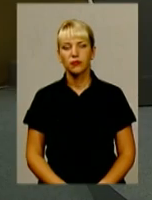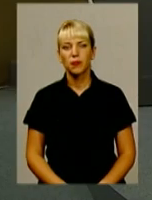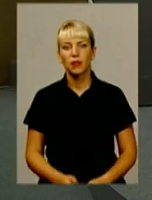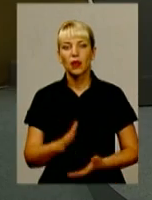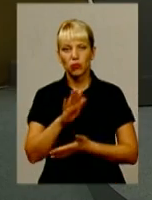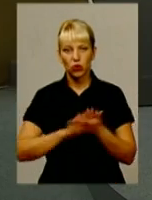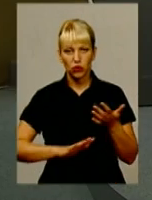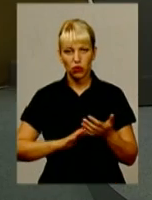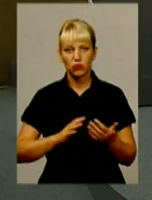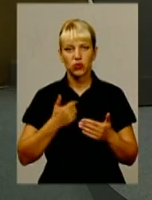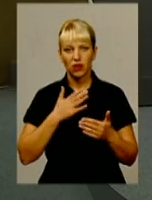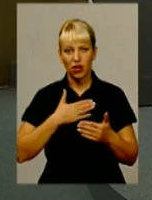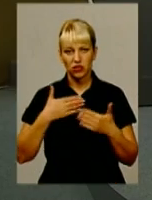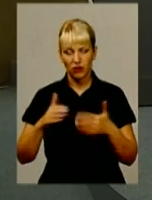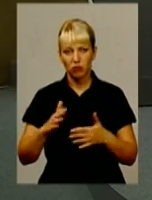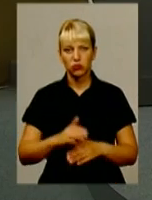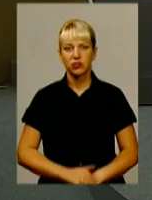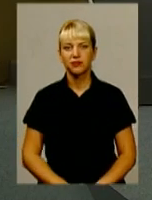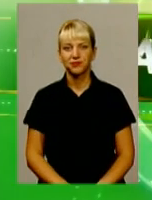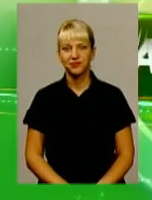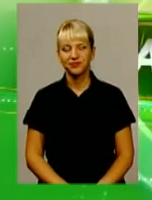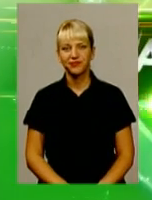Ми продовжуємо випуск. І далі ви побачите.